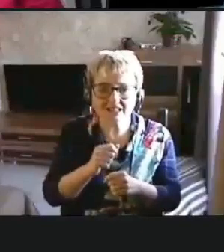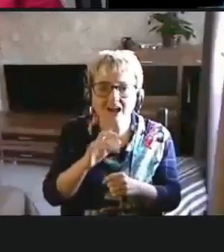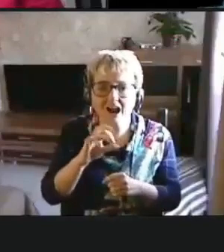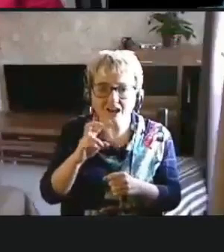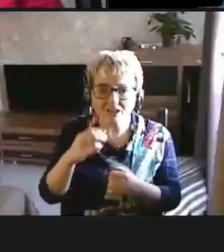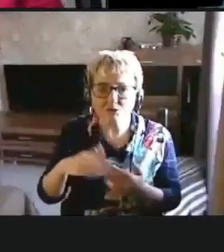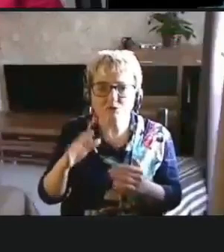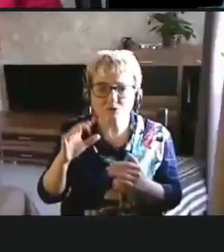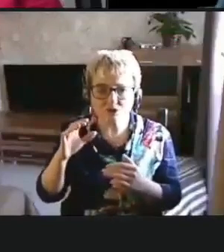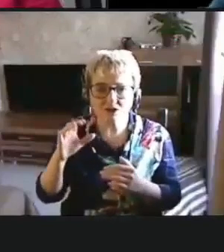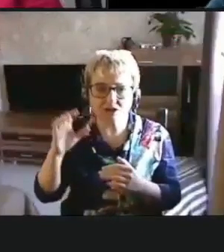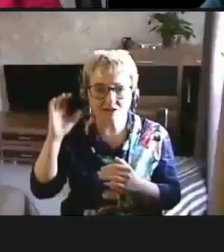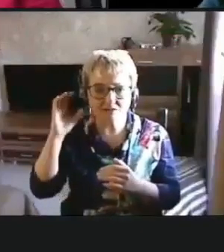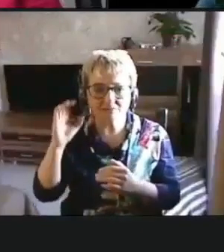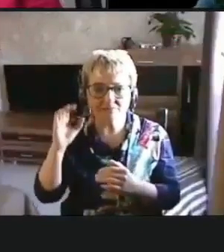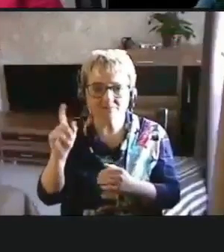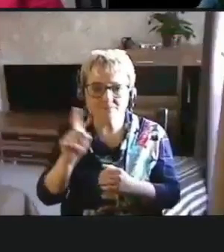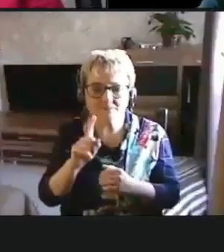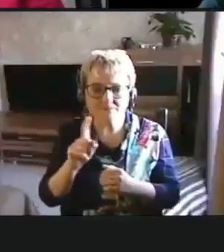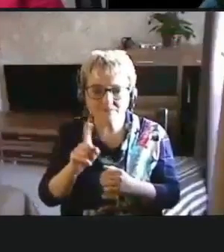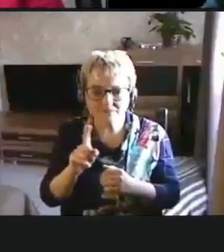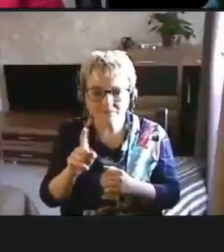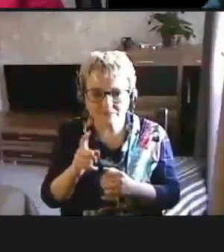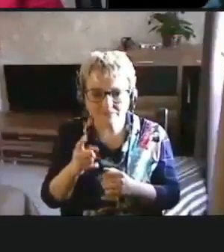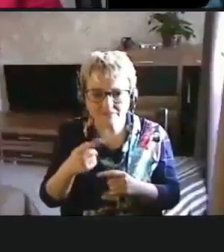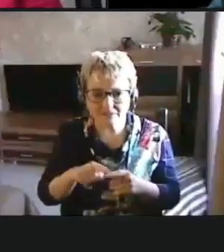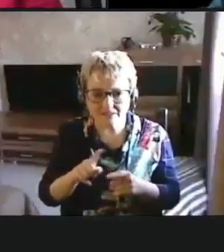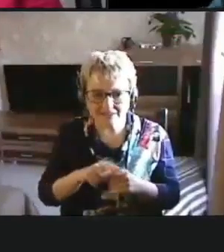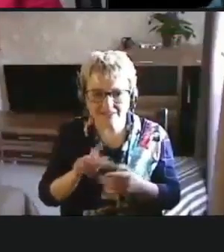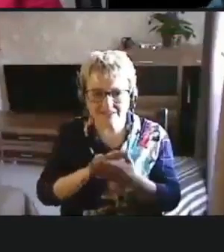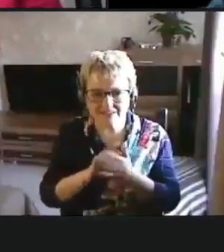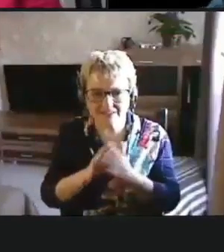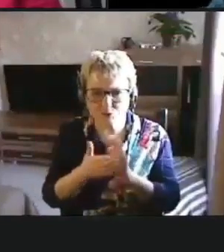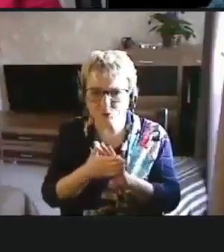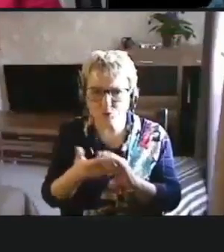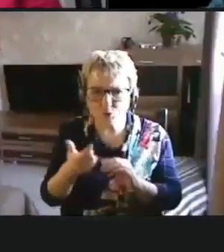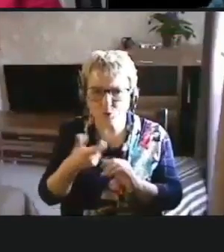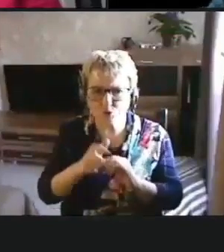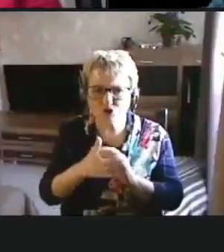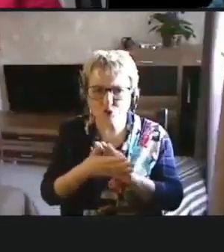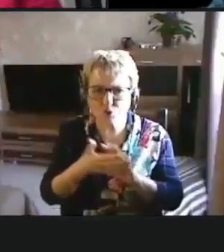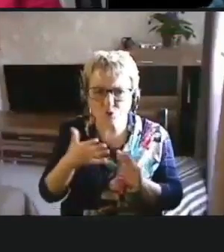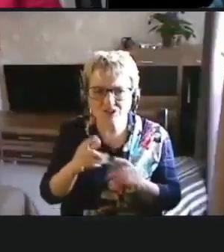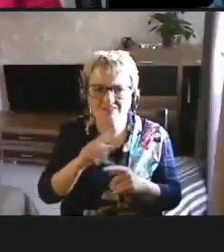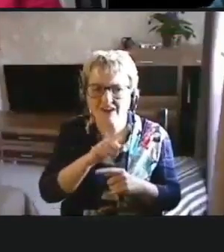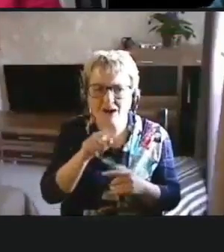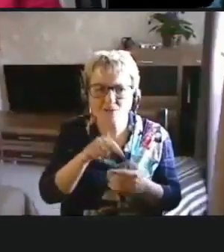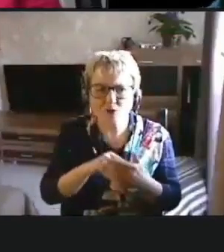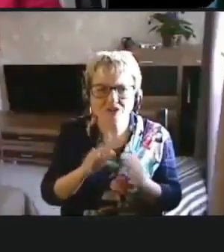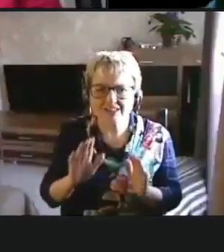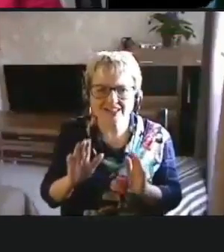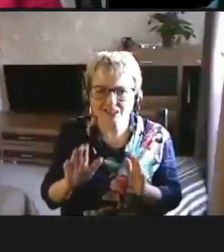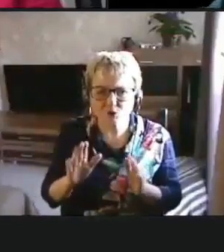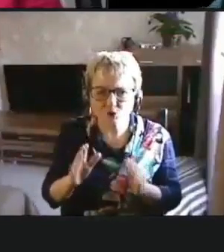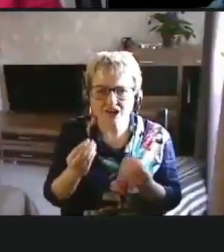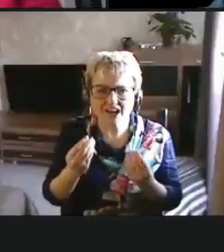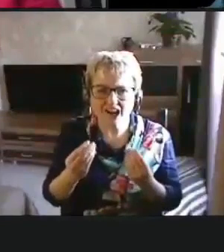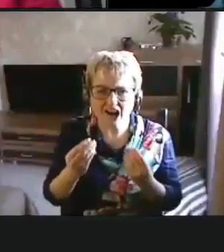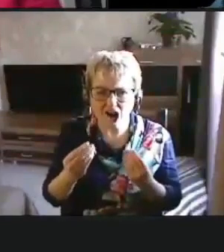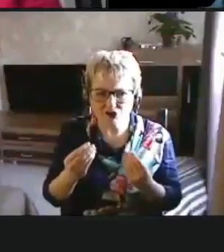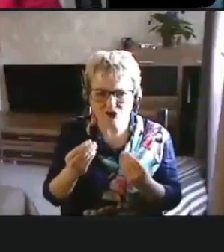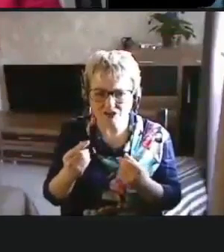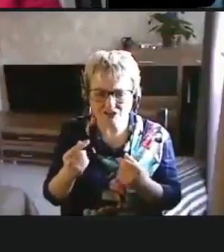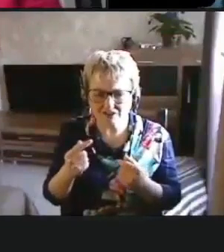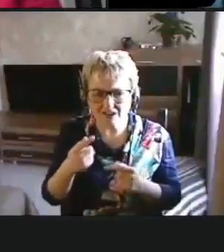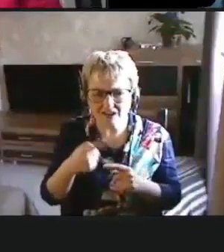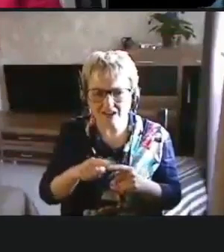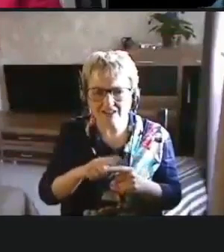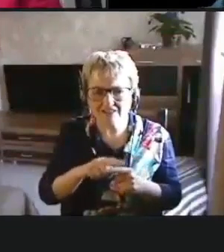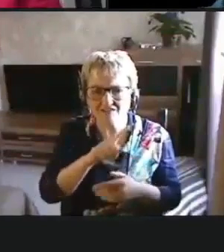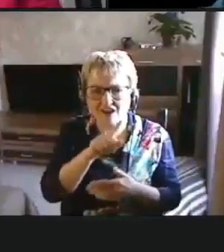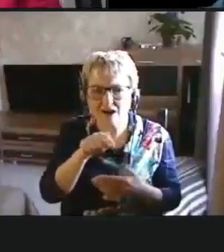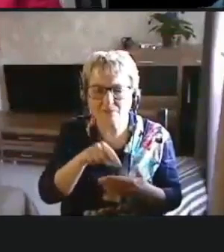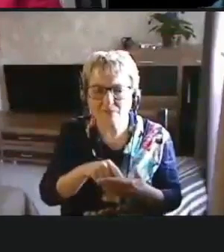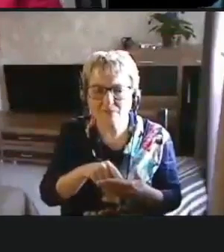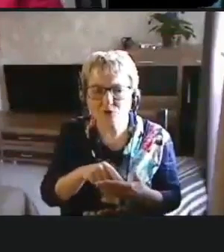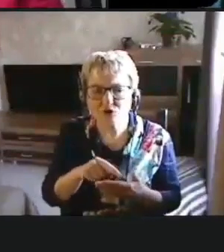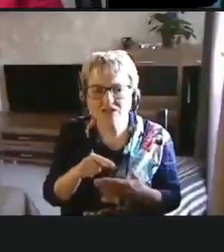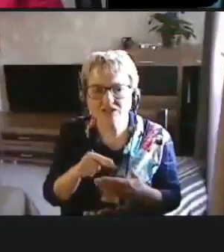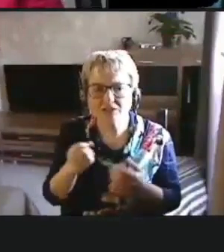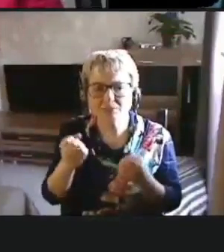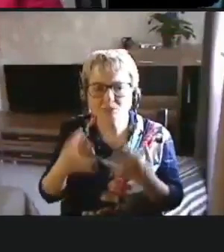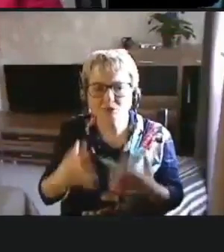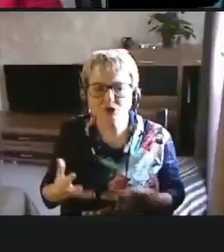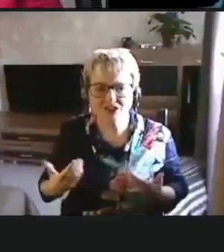подтюсивали, эта ситуация очень-очень, это вопрос не только качества жизни, это вопрос просто